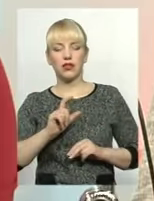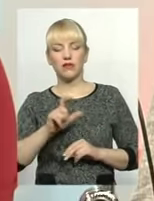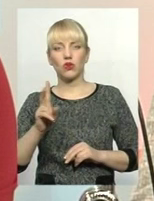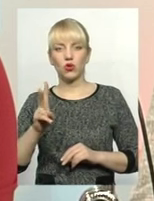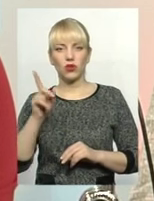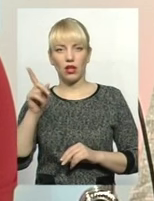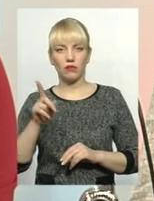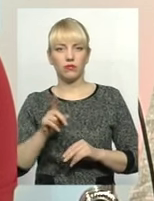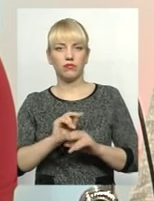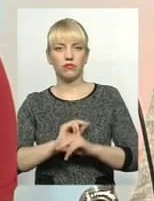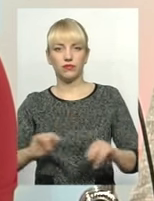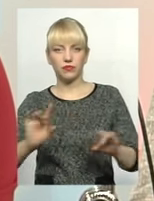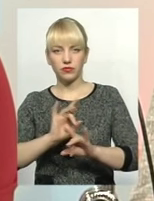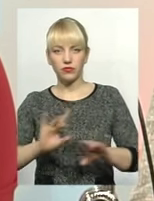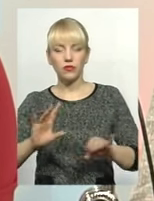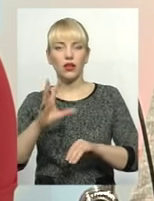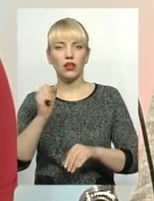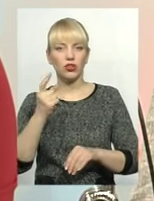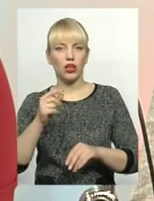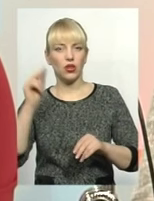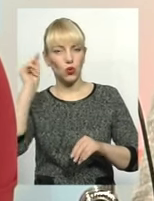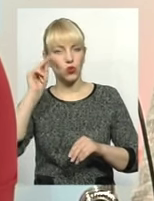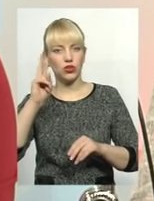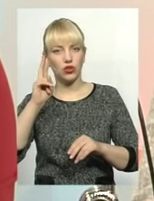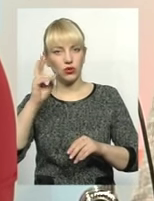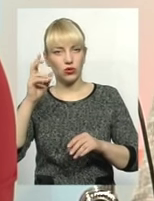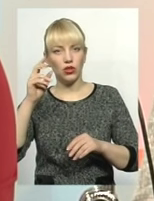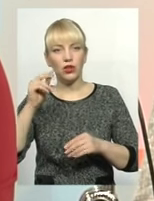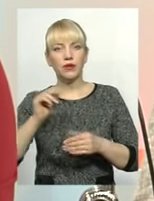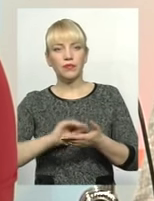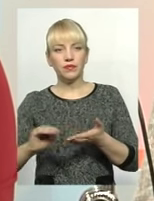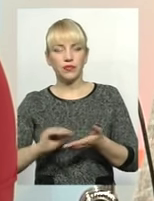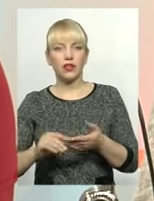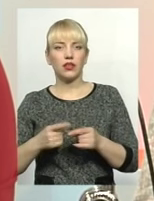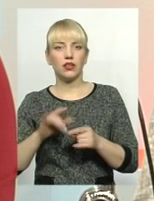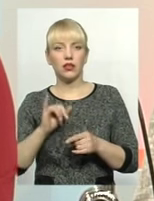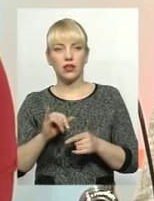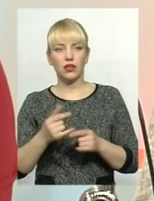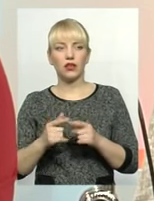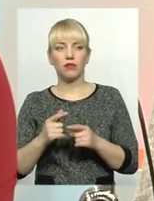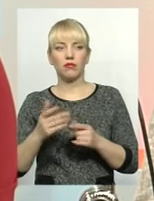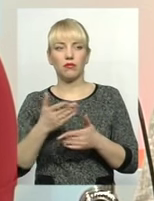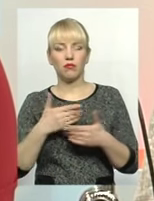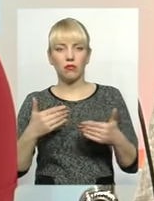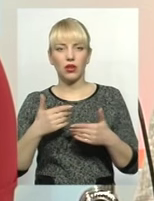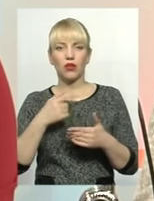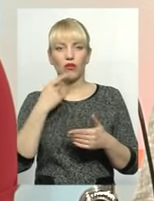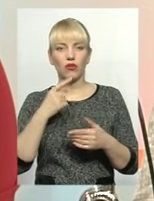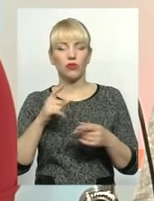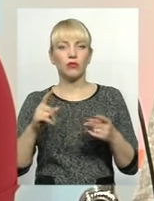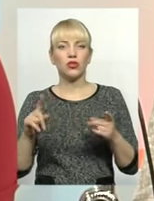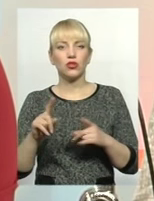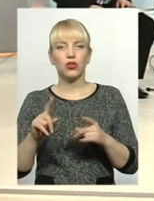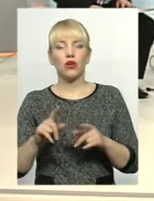закладі. Так, в принципі, ми прогнозуємо ще додаткові чинники дестабілізації стану соціально-трудових відносин, пов'язаних з тим, що